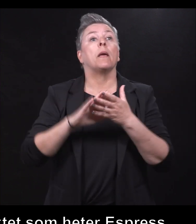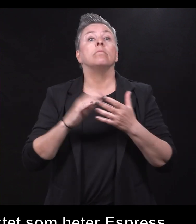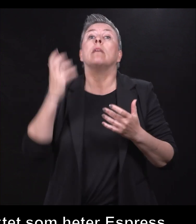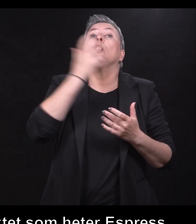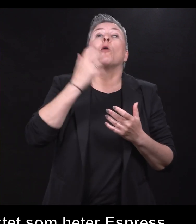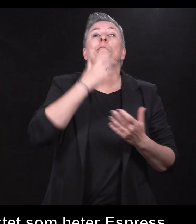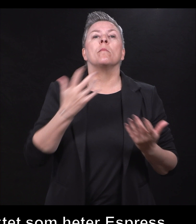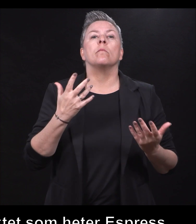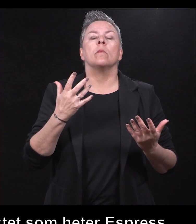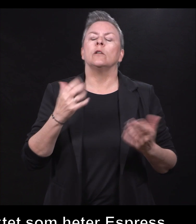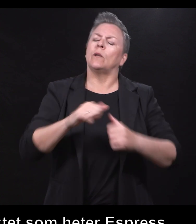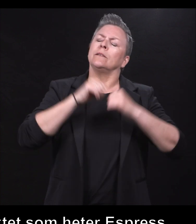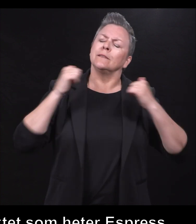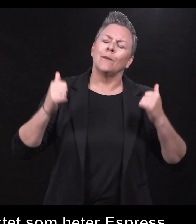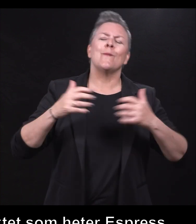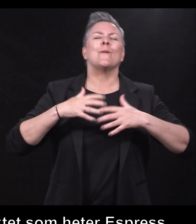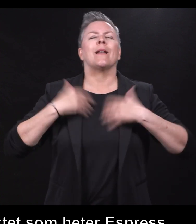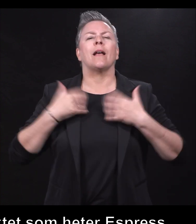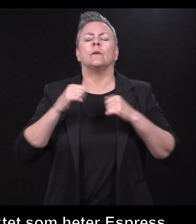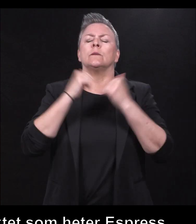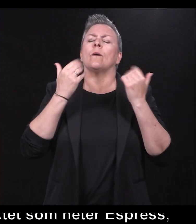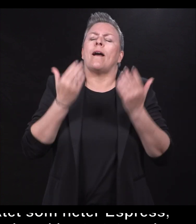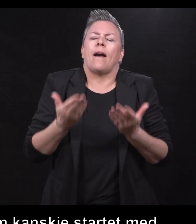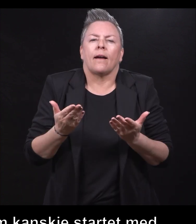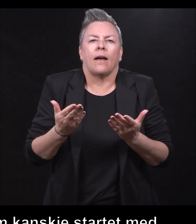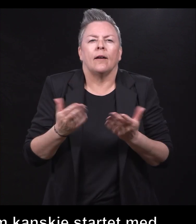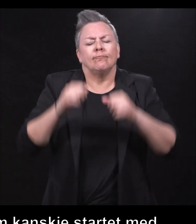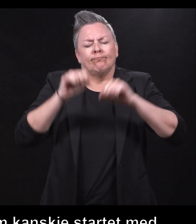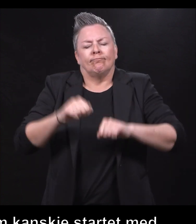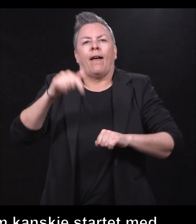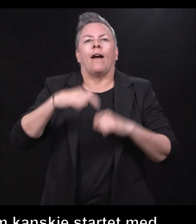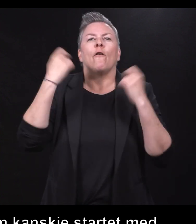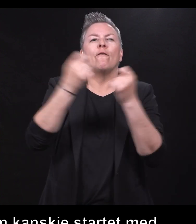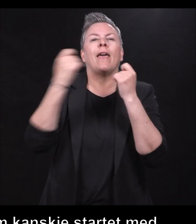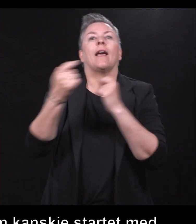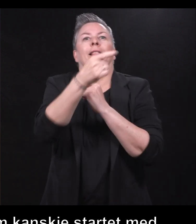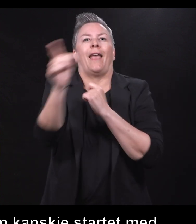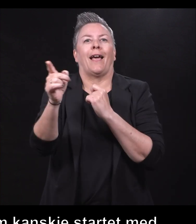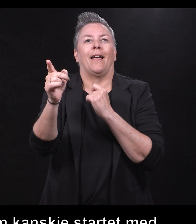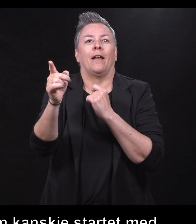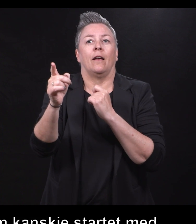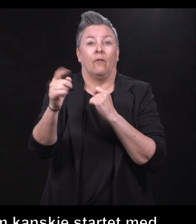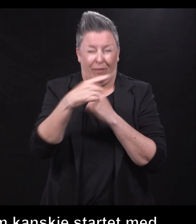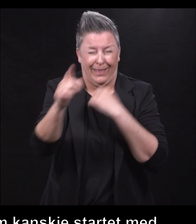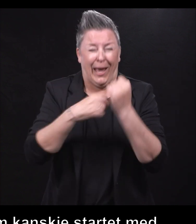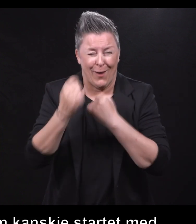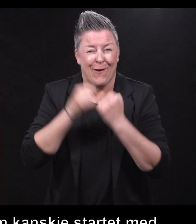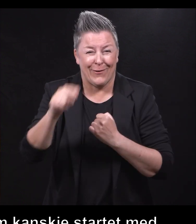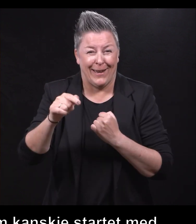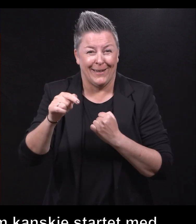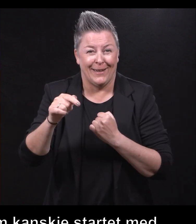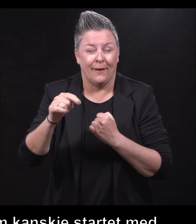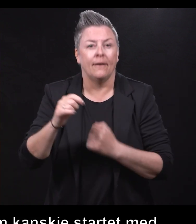stor glede, og stor ære å være her og feire dere, for dere gjør det i dag, fordi